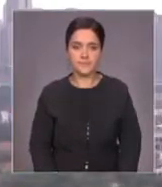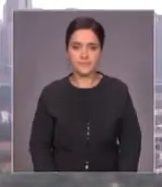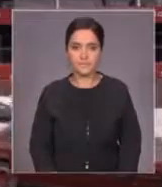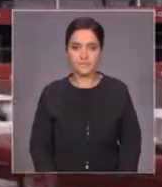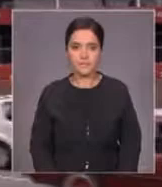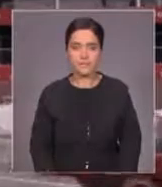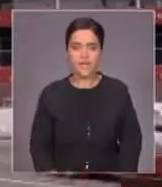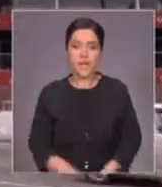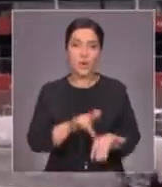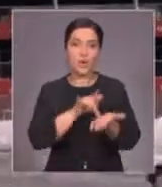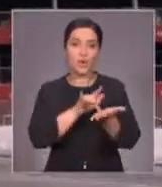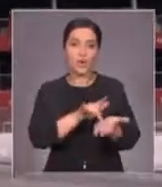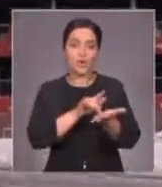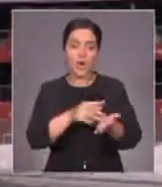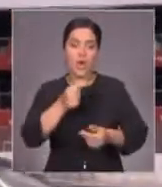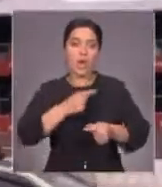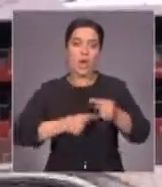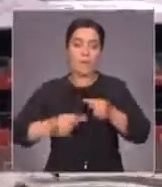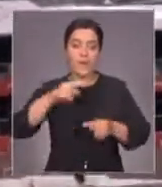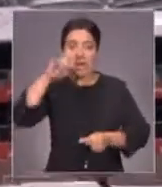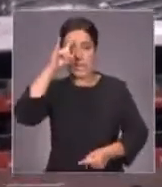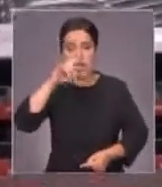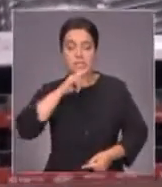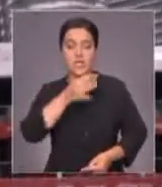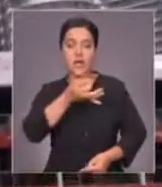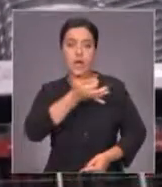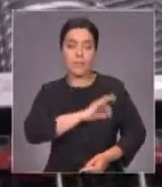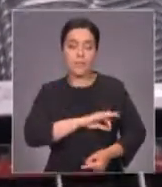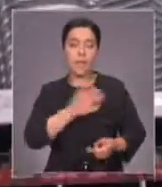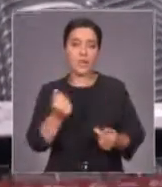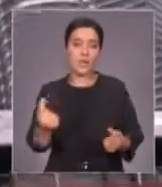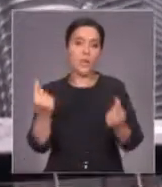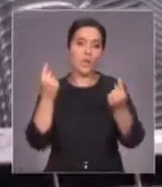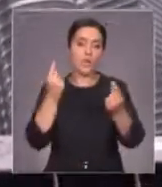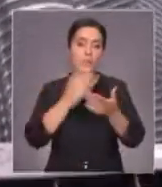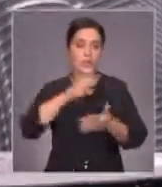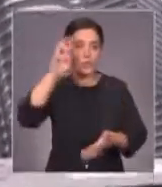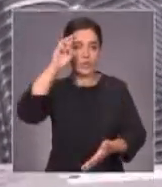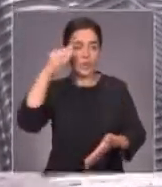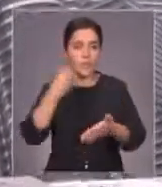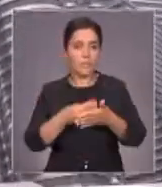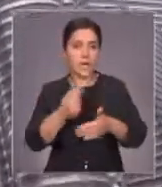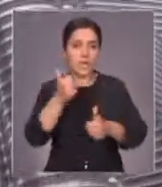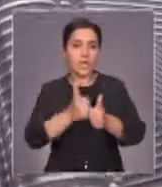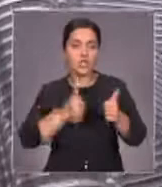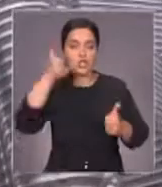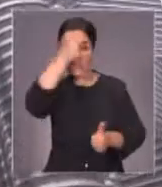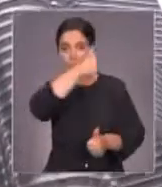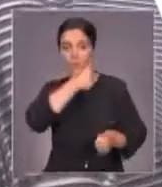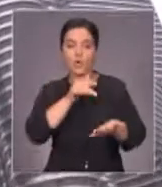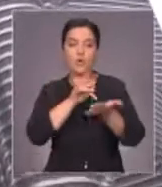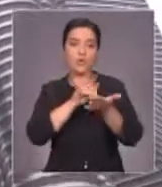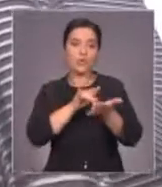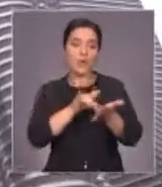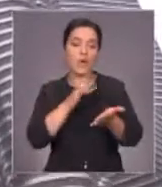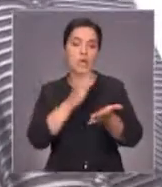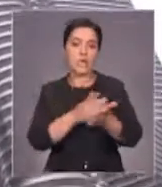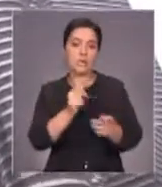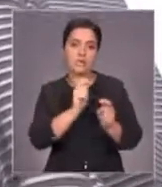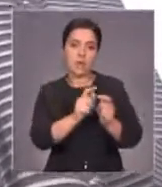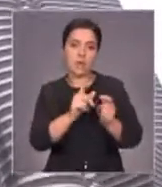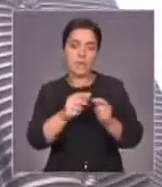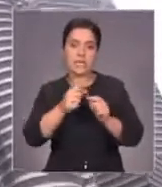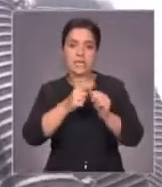Туристическая отрасль в Малайзии – одна из прибыльных, приносящих огромный доход в казну. Ежегодно иностранные туристы оставляют в стране до 17